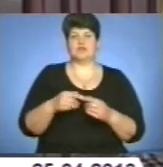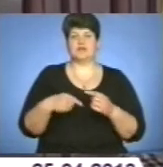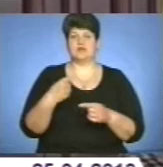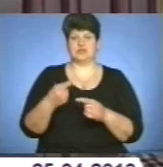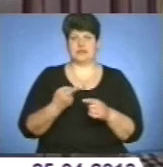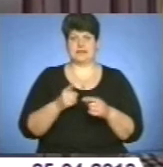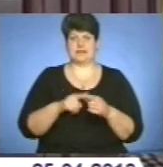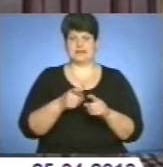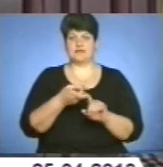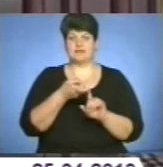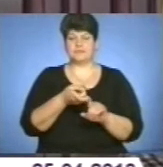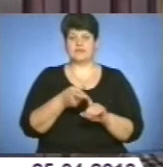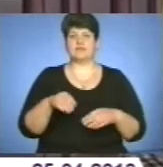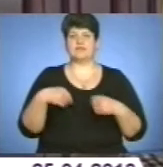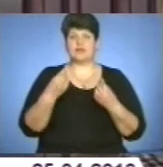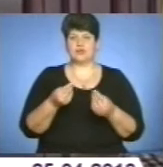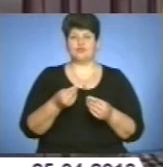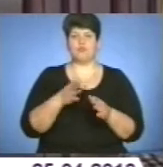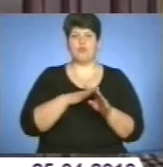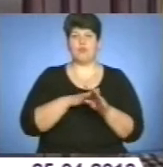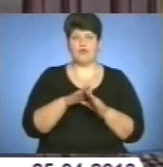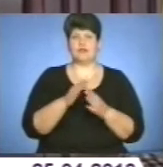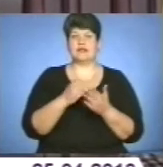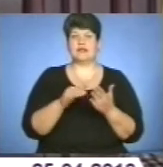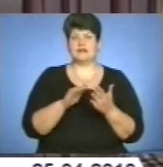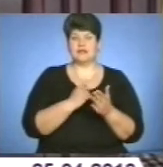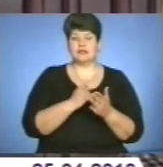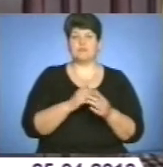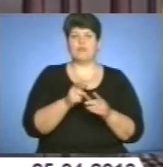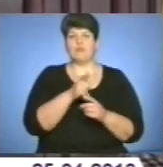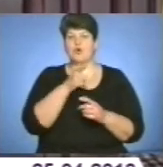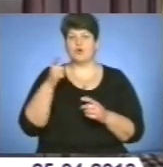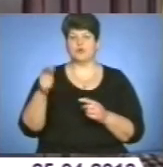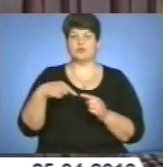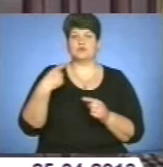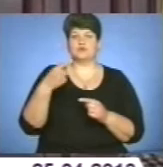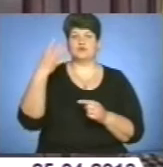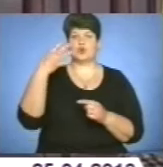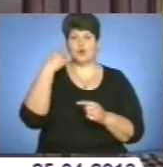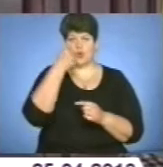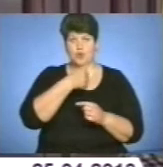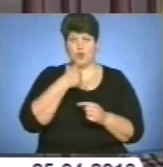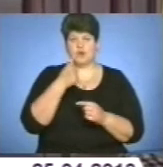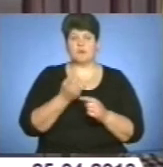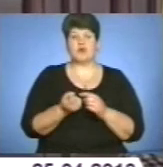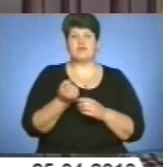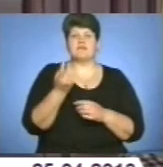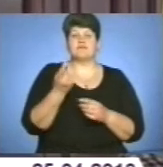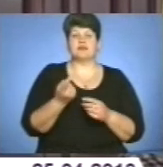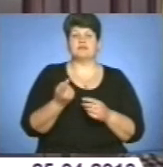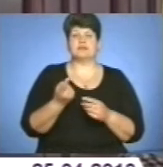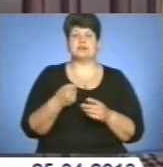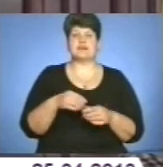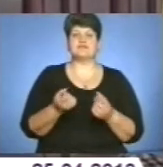Невдача в повній ліквідації поліомеліту у всьому світі протягом наступних 40 років проявилася б в